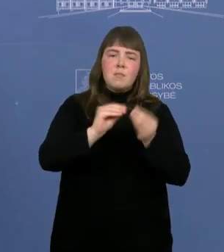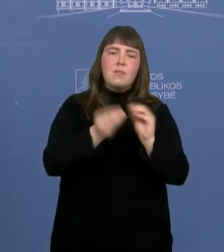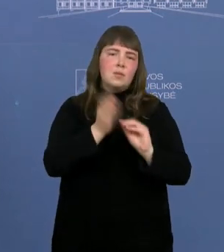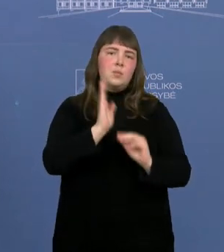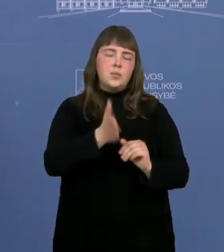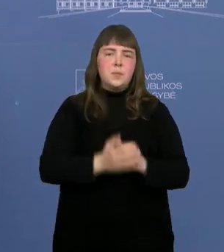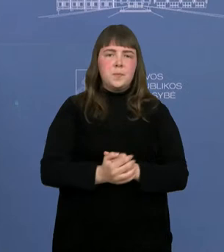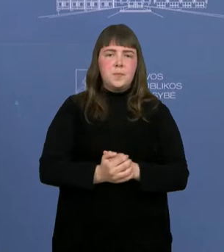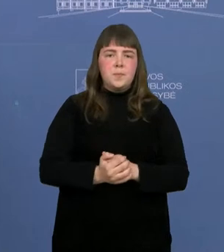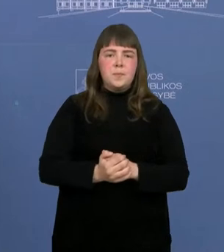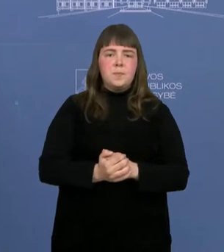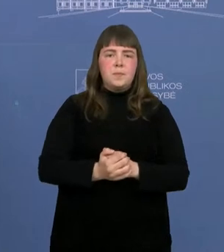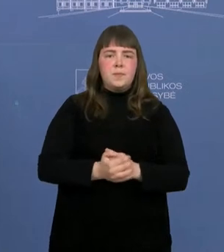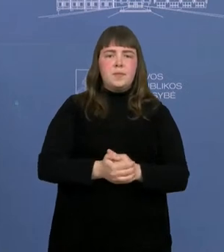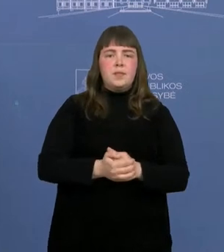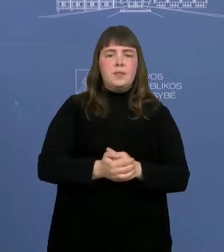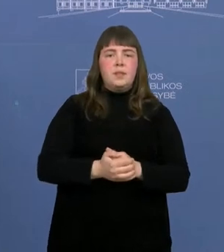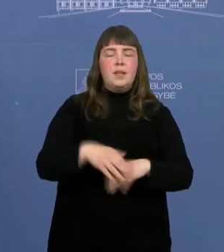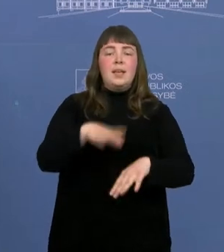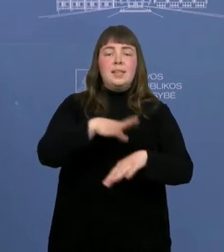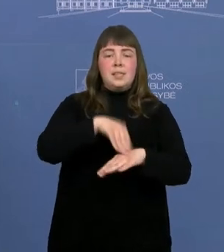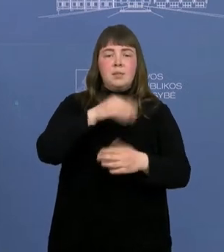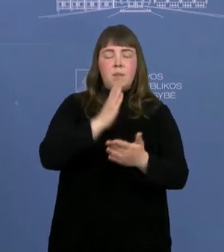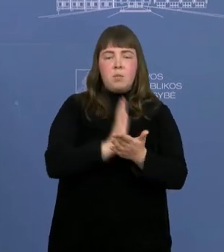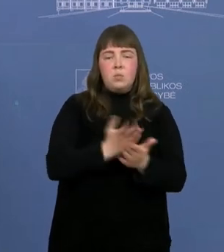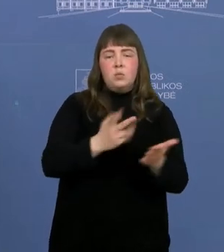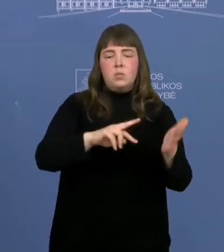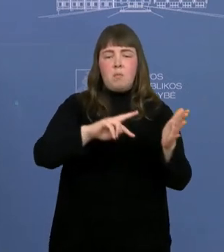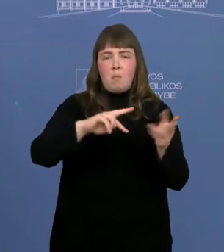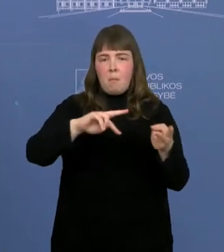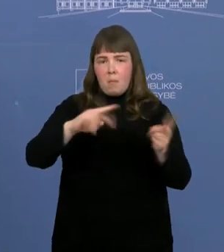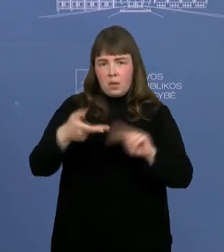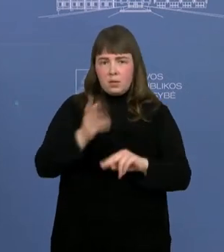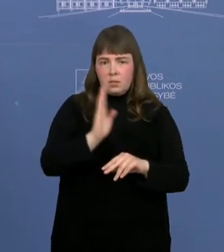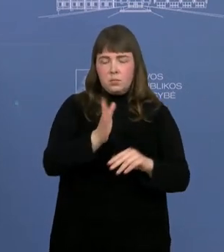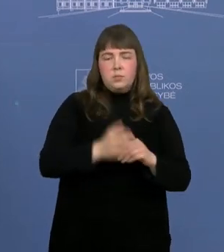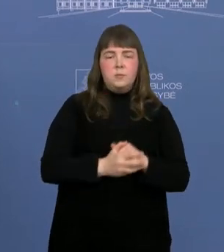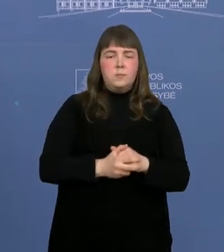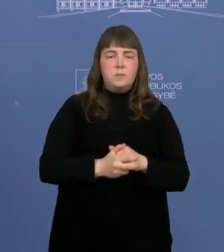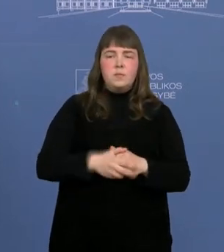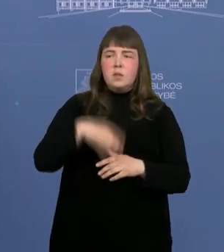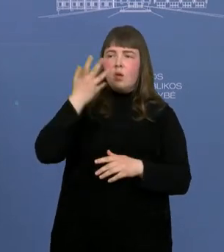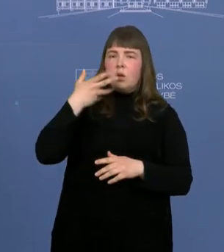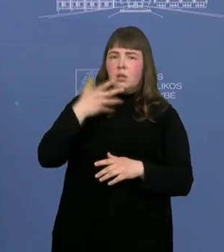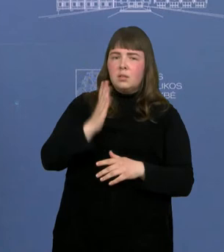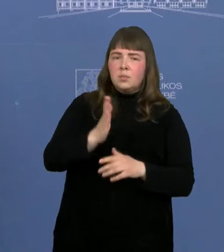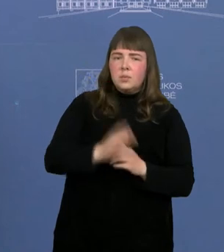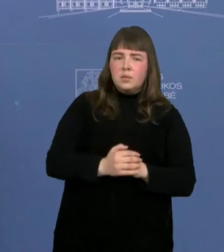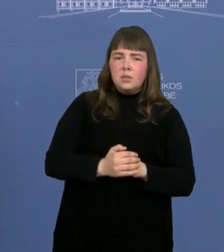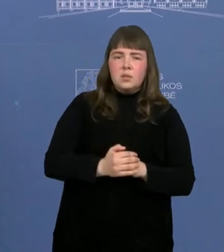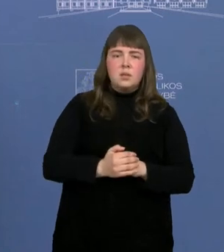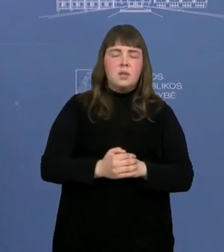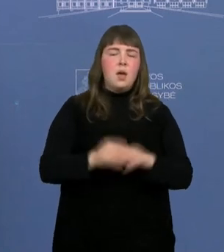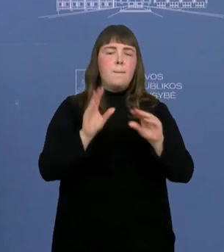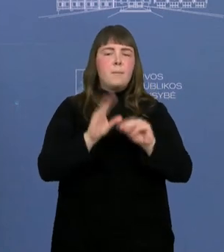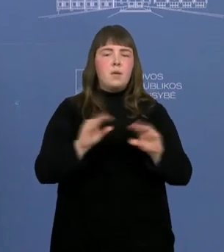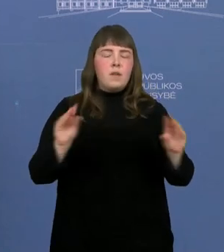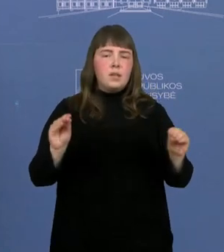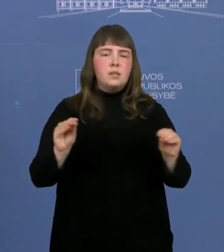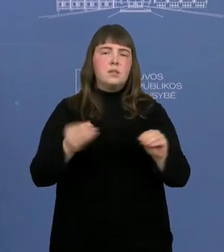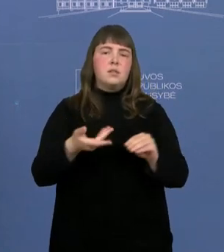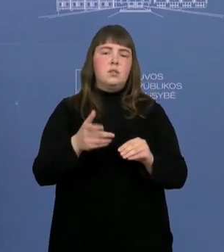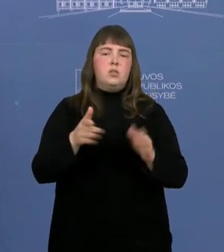kažkas dar patysas, ar ne? Seime bus įstatymų pakitymui, nes per juos iš esmės yra reguliuojama. Kada čia pavasaro sesijai daro? Pavasaro sesijai.